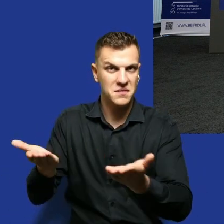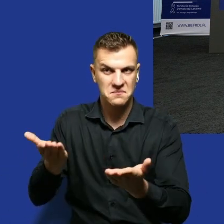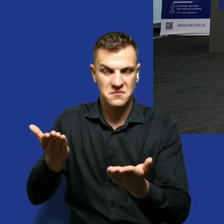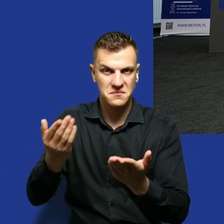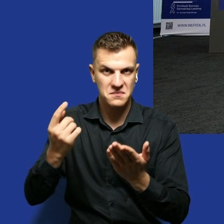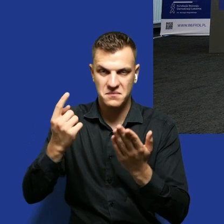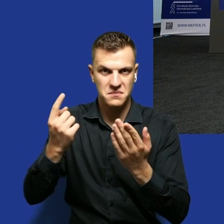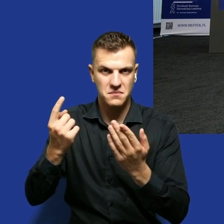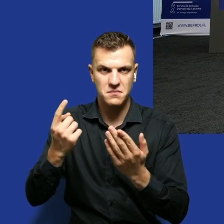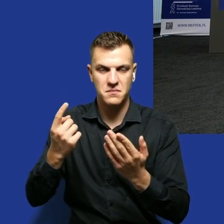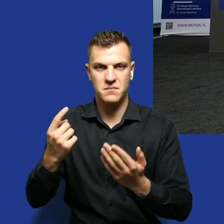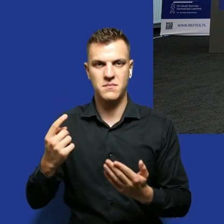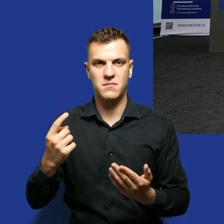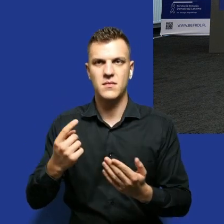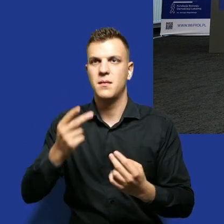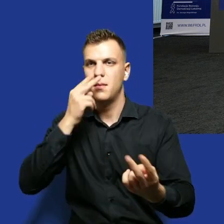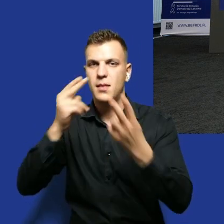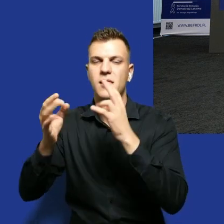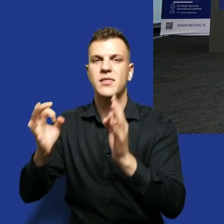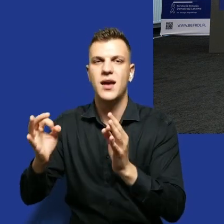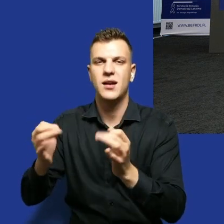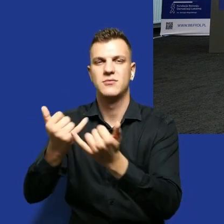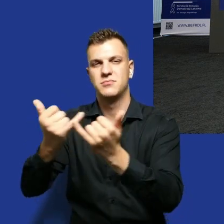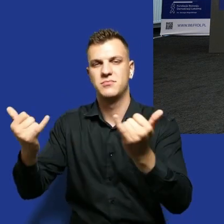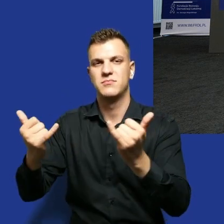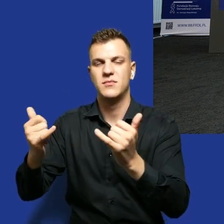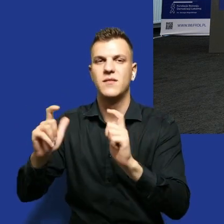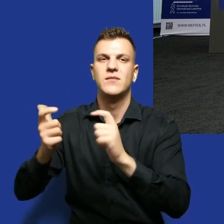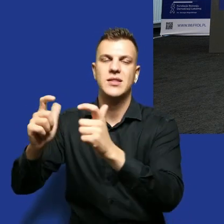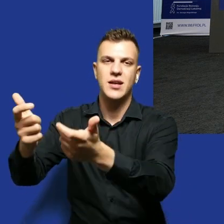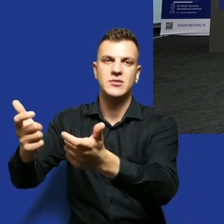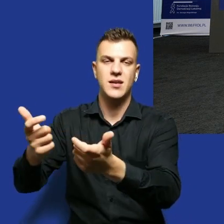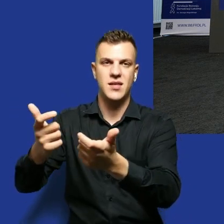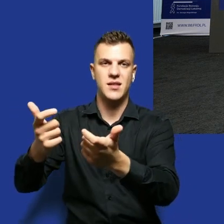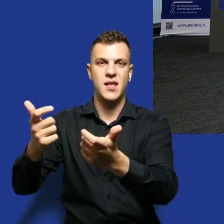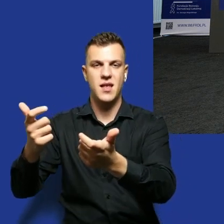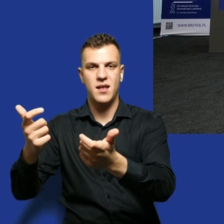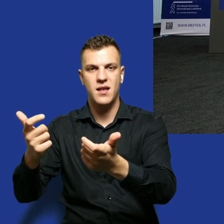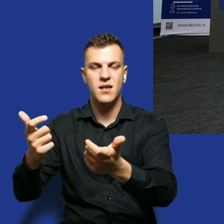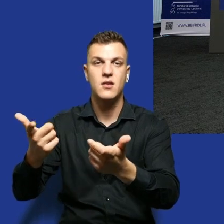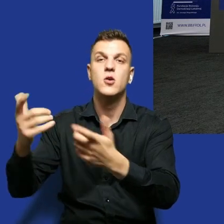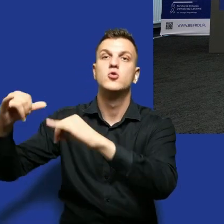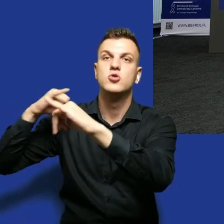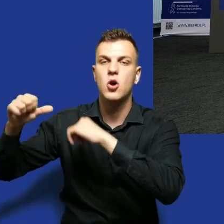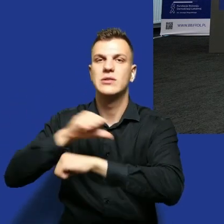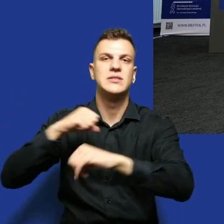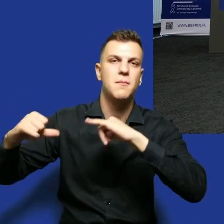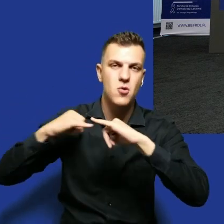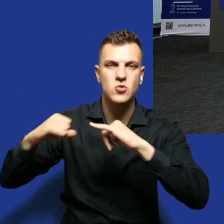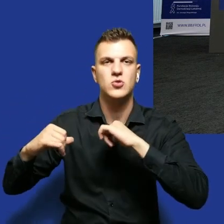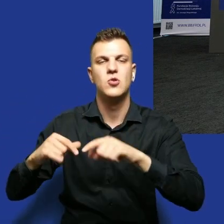pani wójt w perspektywie tego co się dzieje w kontaktach na linii rząd samorządy